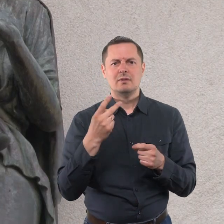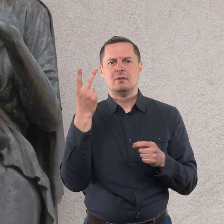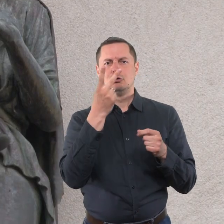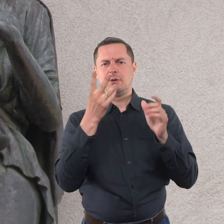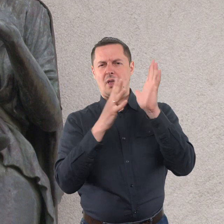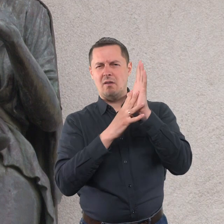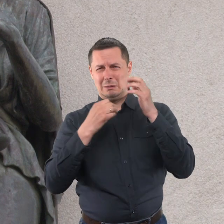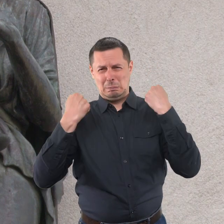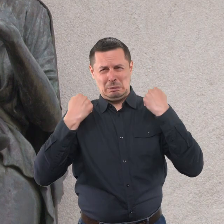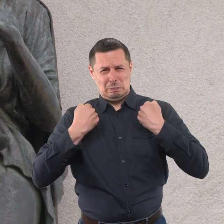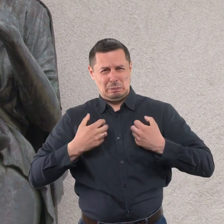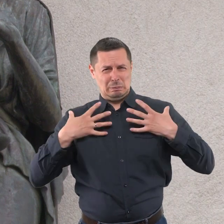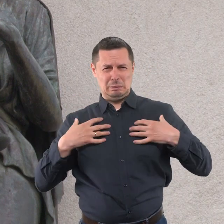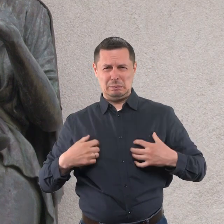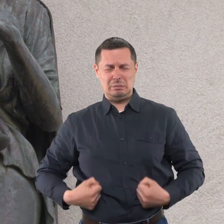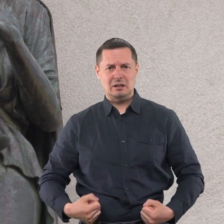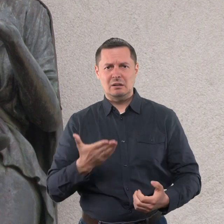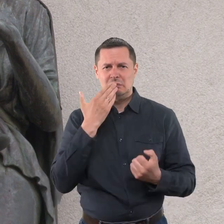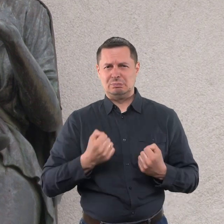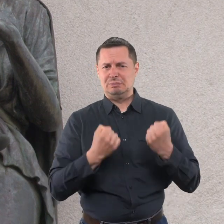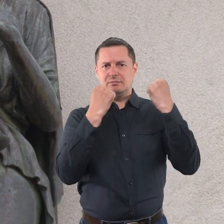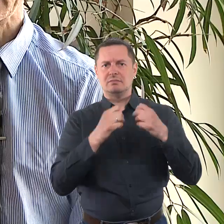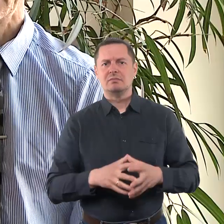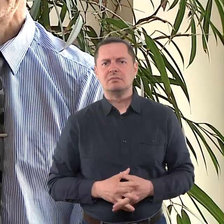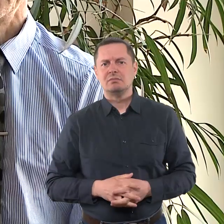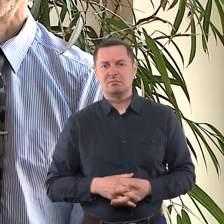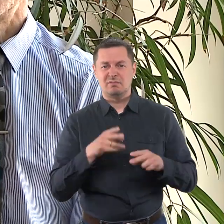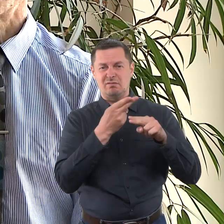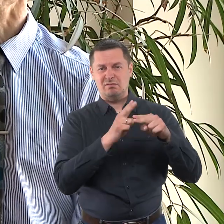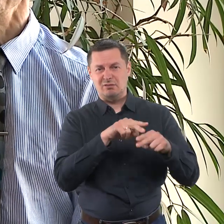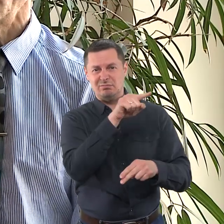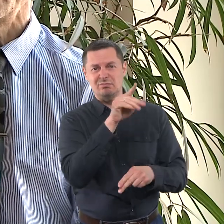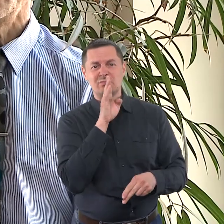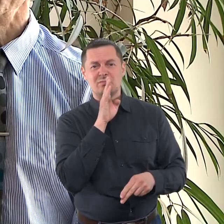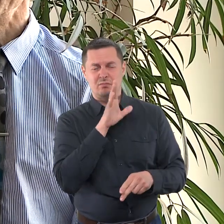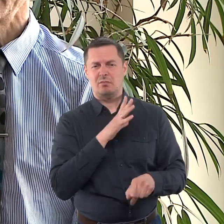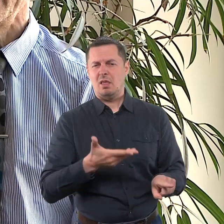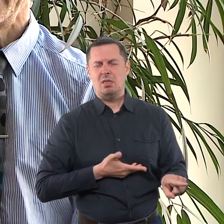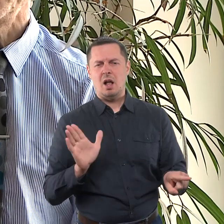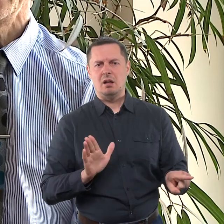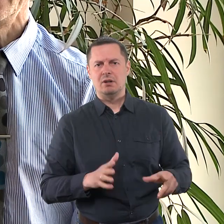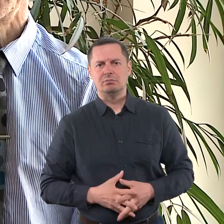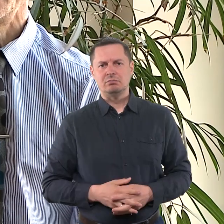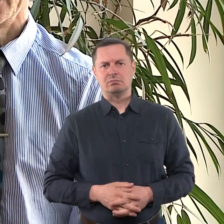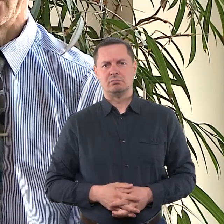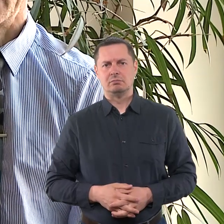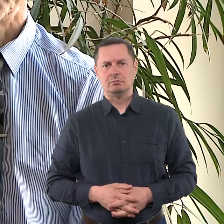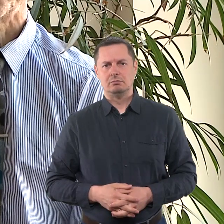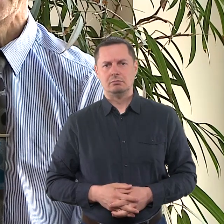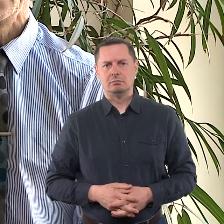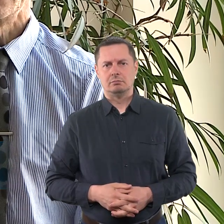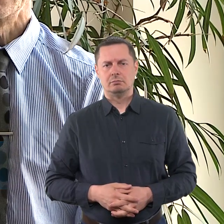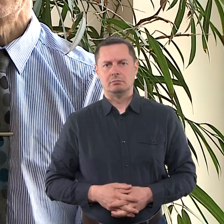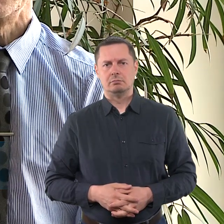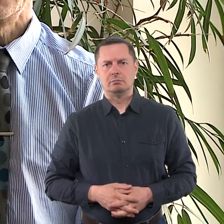daugiau kaip 29 smūgiai įvairias kūno vietas ir nuo sužalojimo moteris mirė įvyko vietoje.